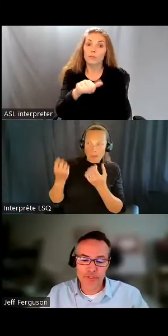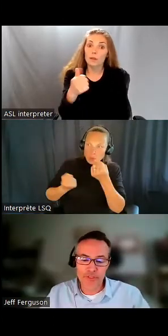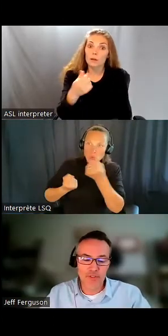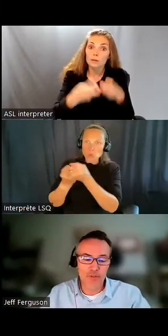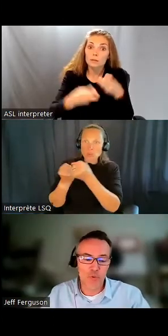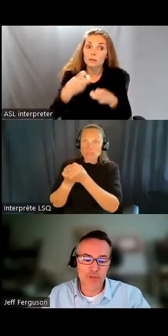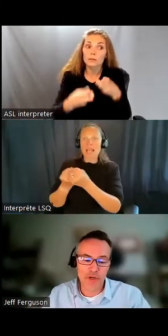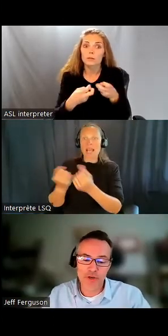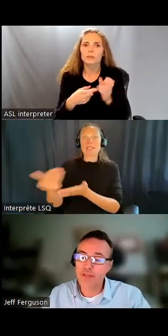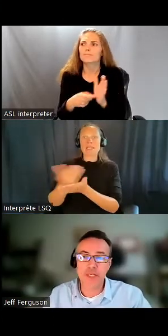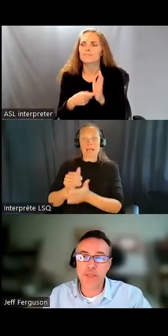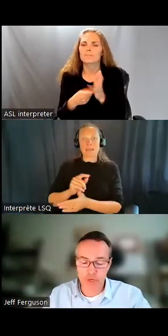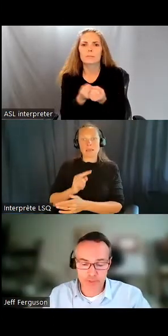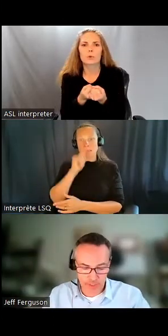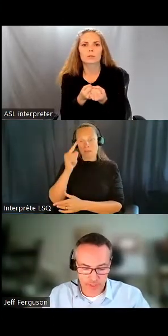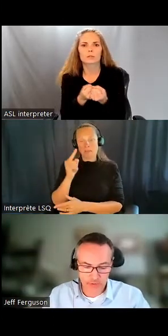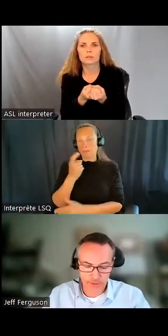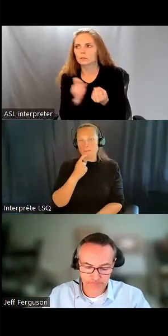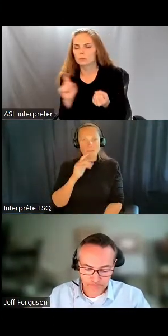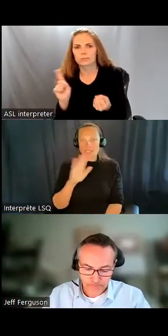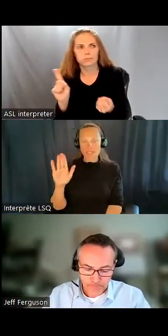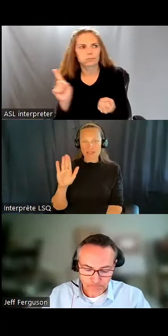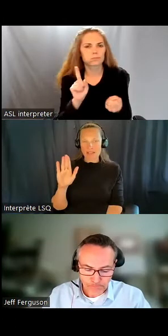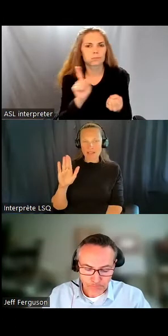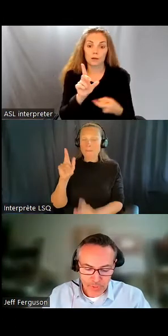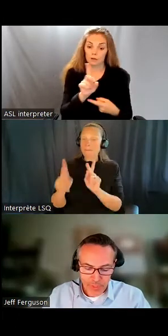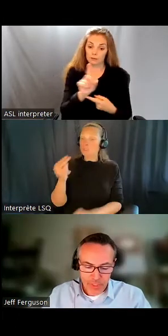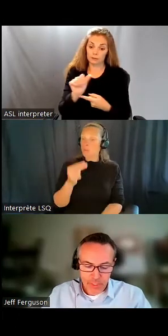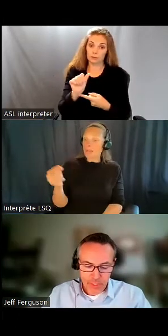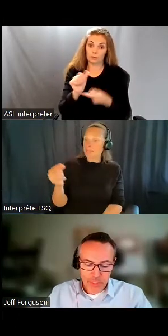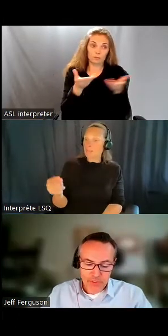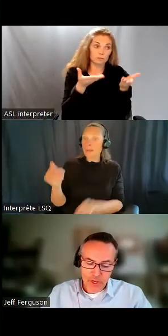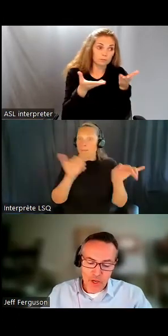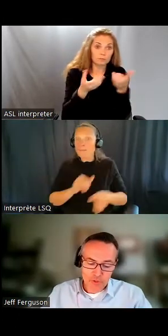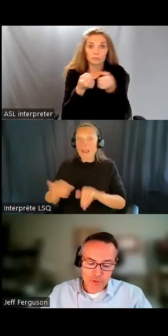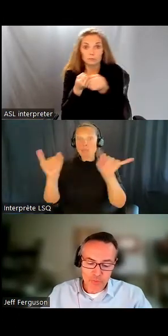indépendante. Les services et les soutiens aux personnes handicapées ne sont pas les mêmes dans tout le pays.